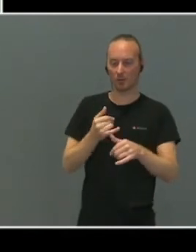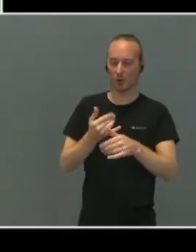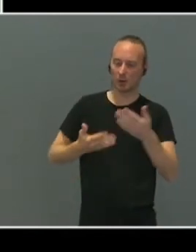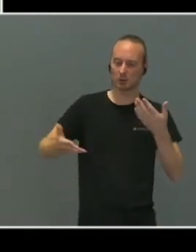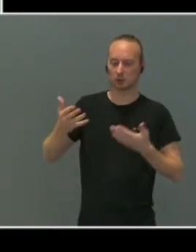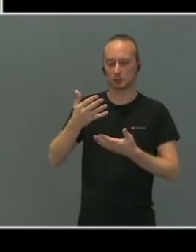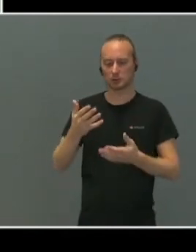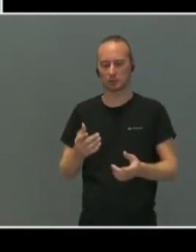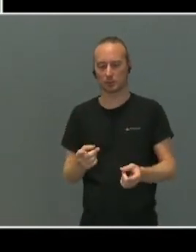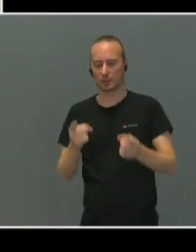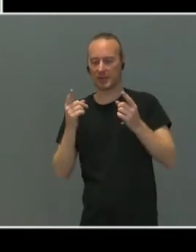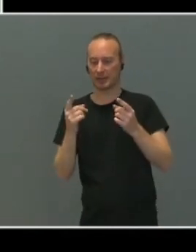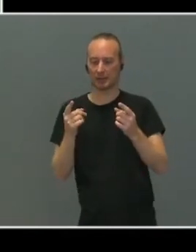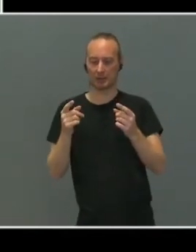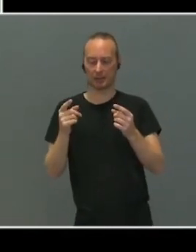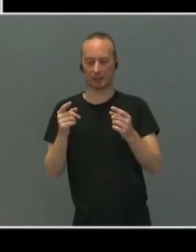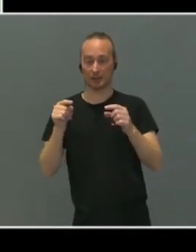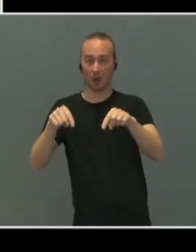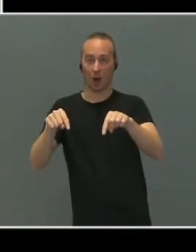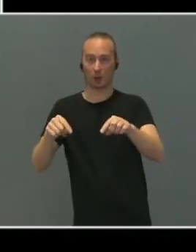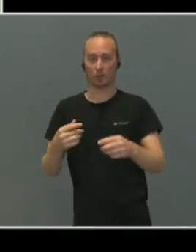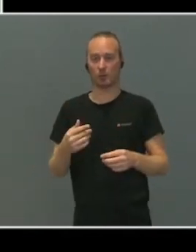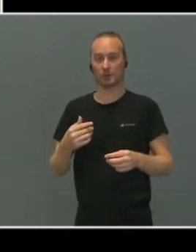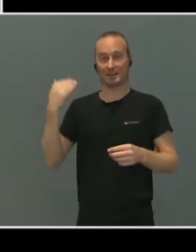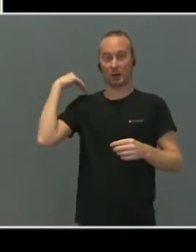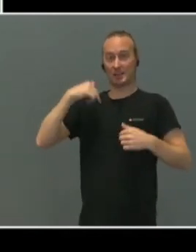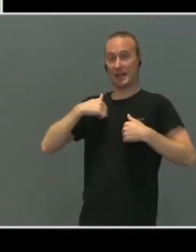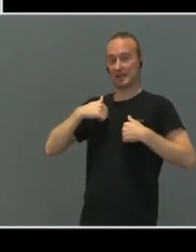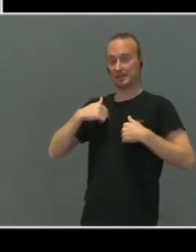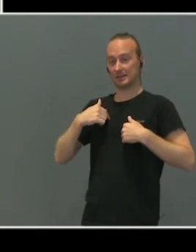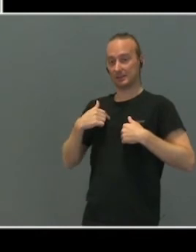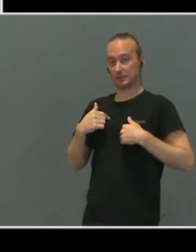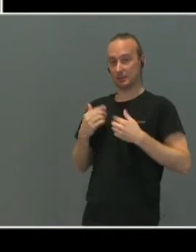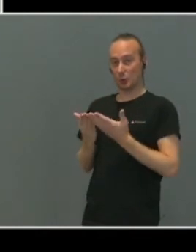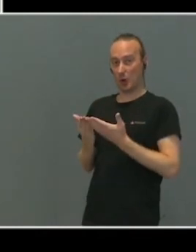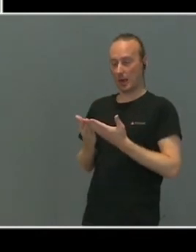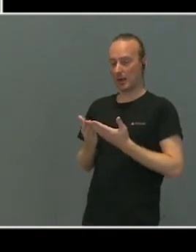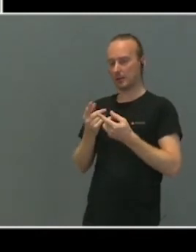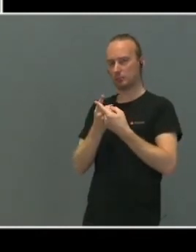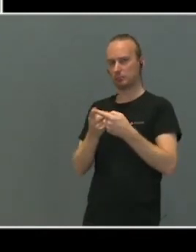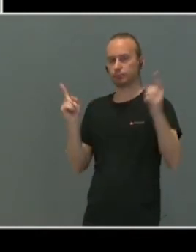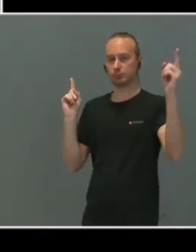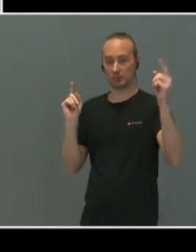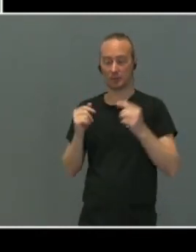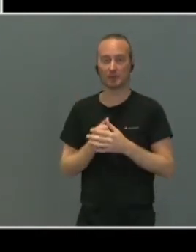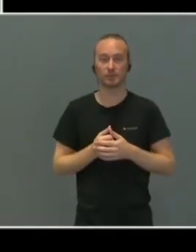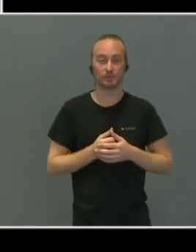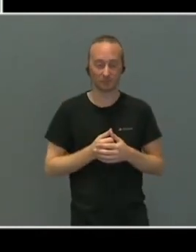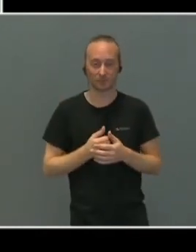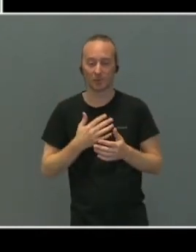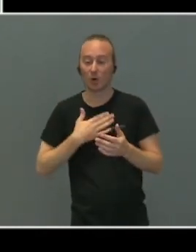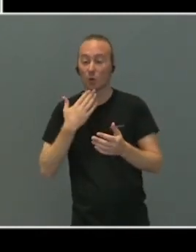tid, eller i min tid. Så det å få til en god dialog med den unge